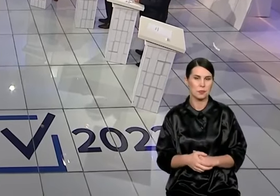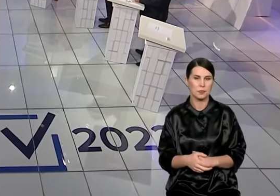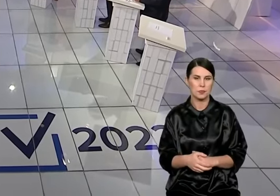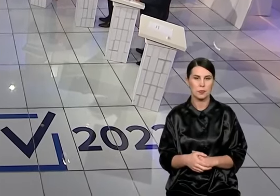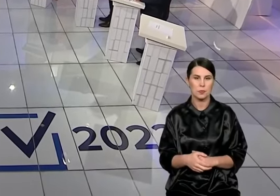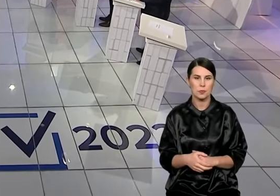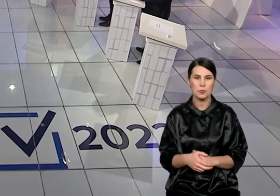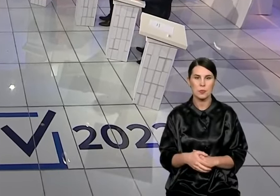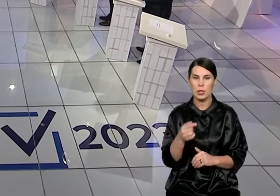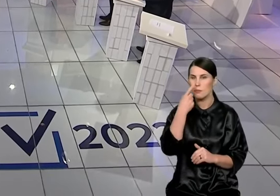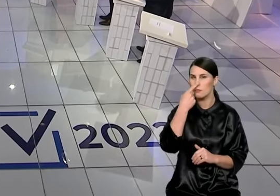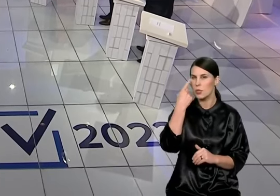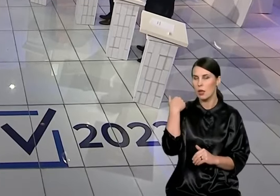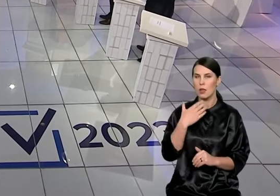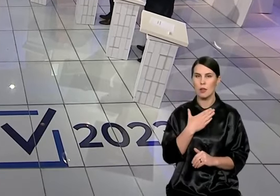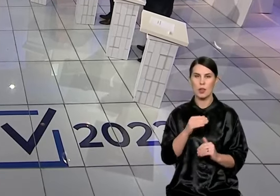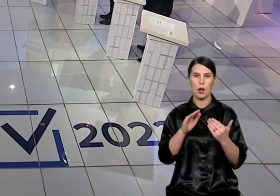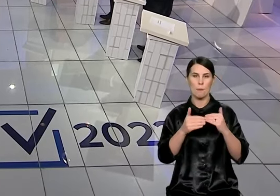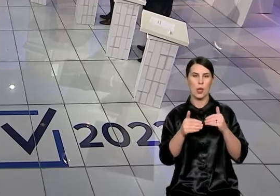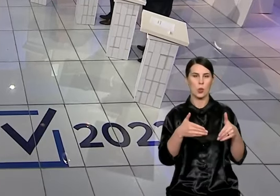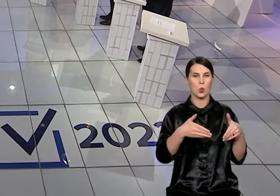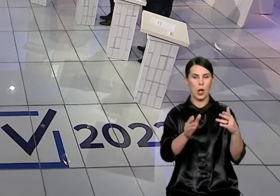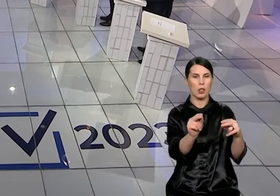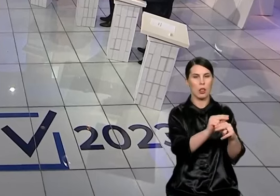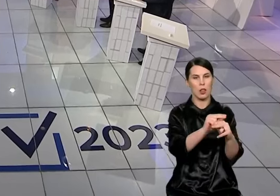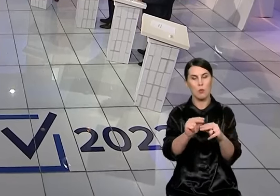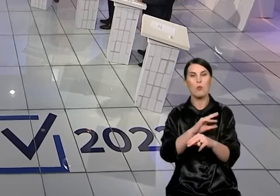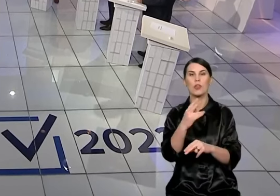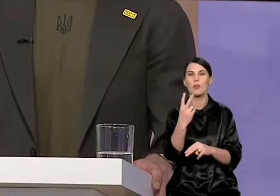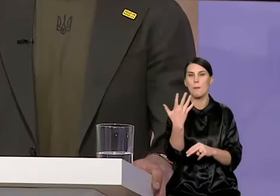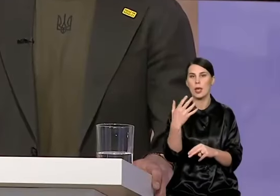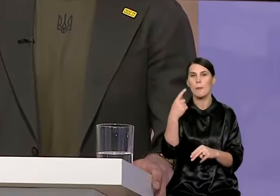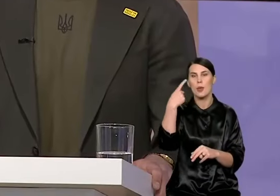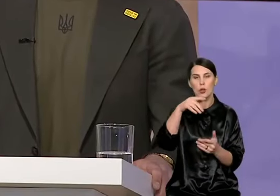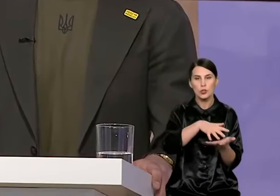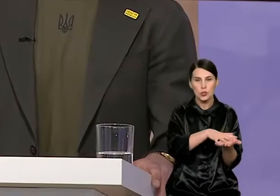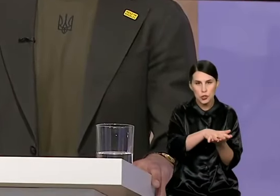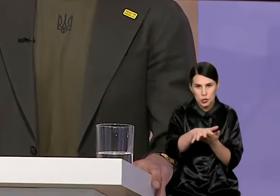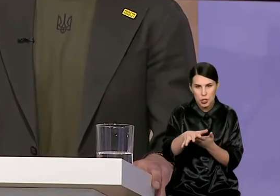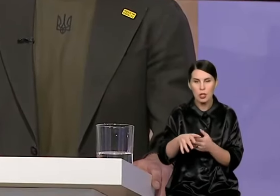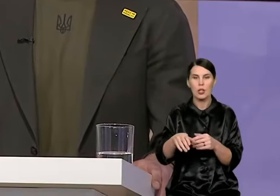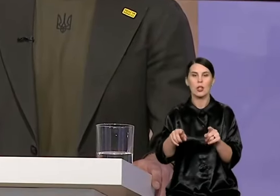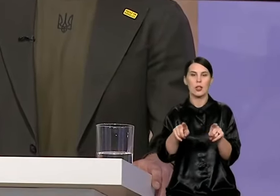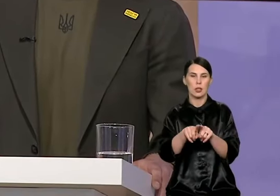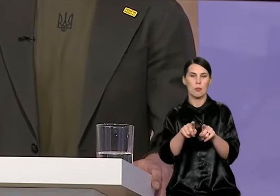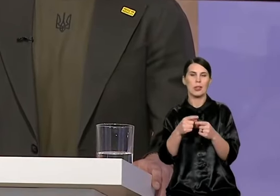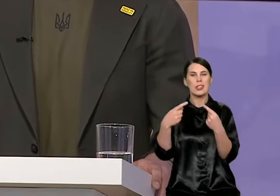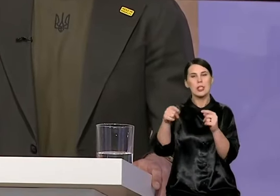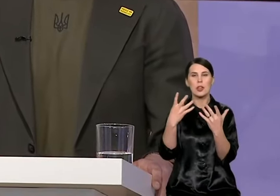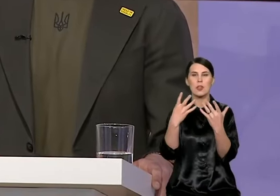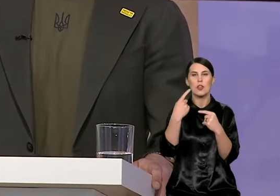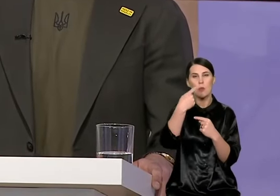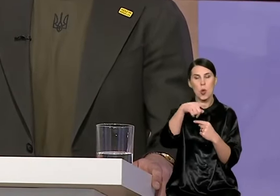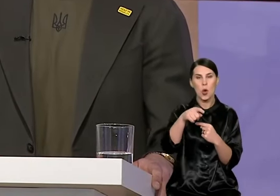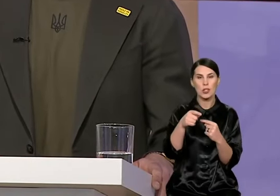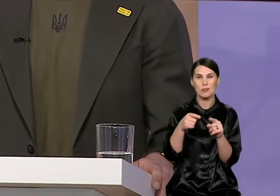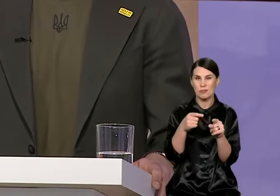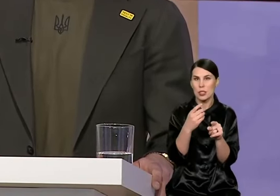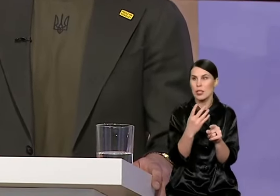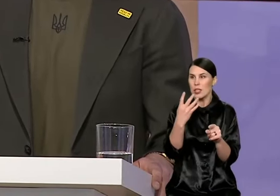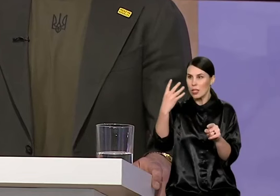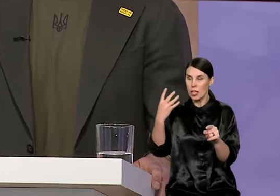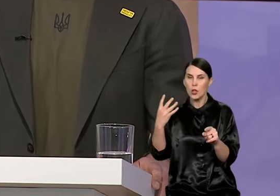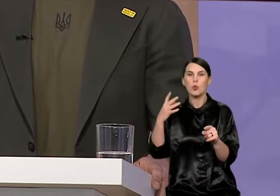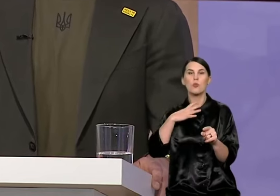metais remontojant Vilniaus miesto gatves buvo išleisti 25 milijonai. Humanizuotose gatvese buvo panaudoti 9 milijonai. iš šių 4,5 milijono buvo